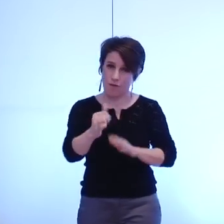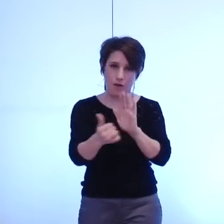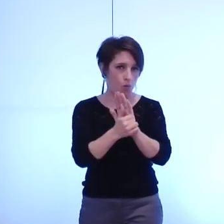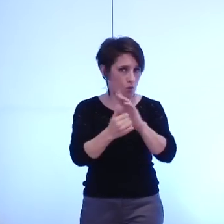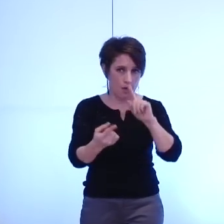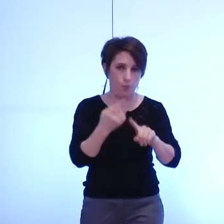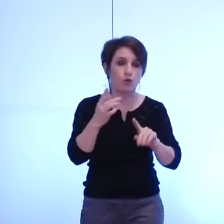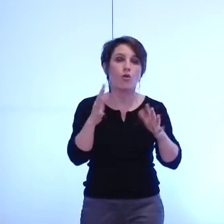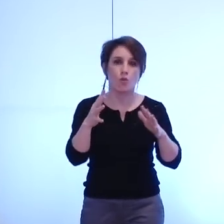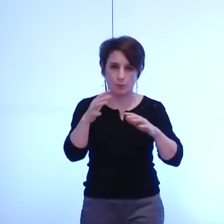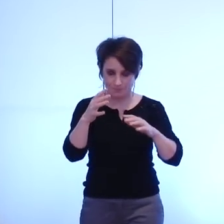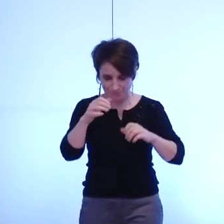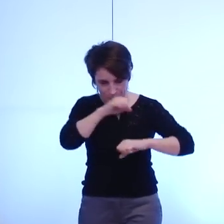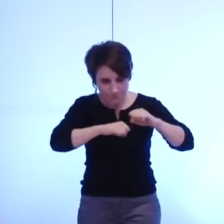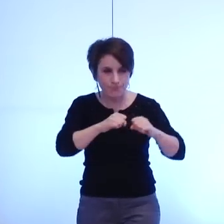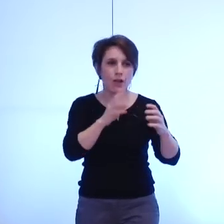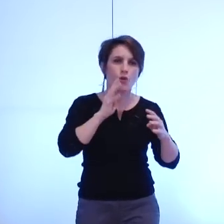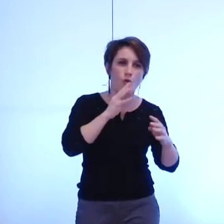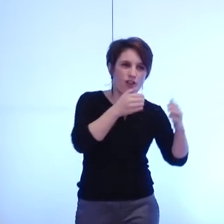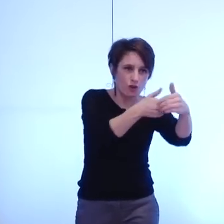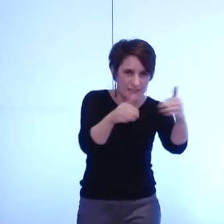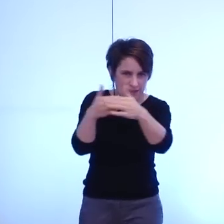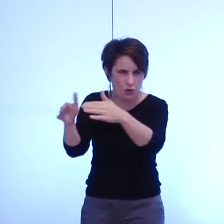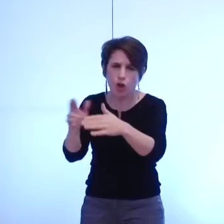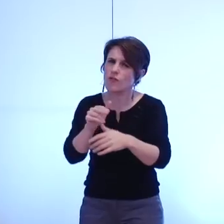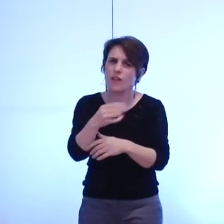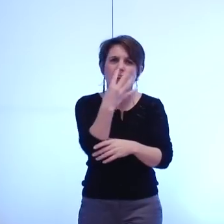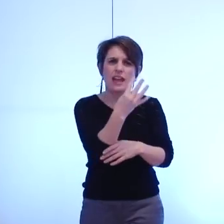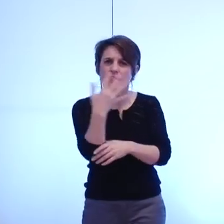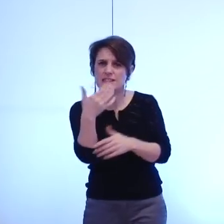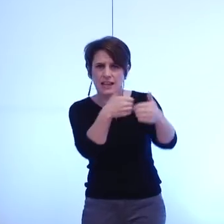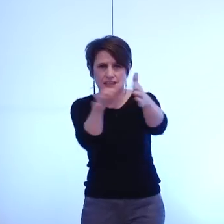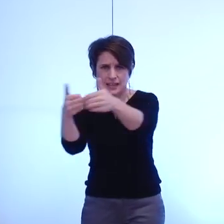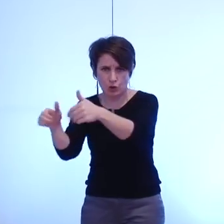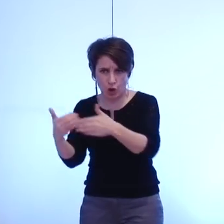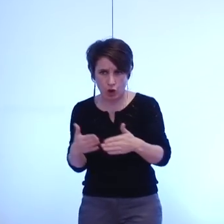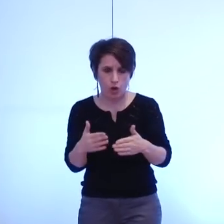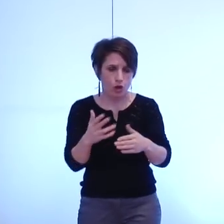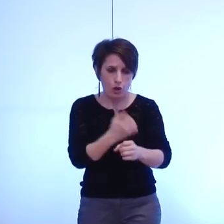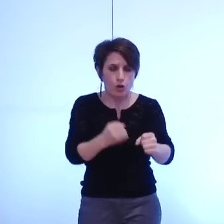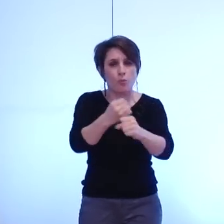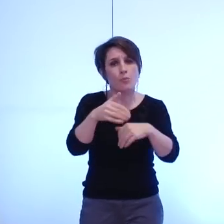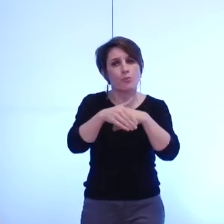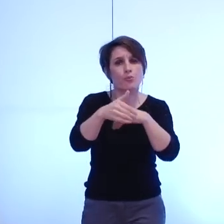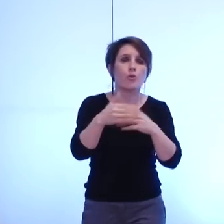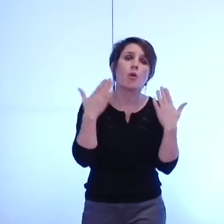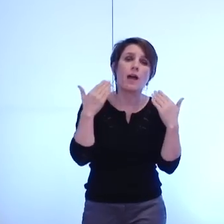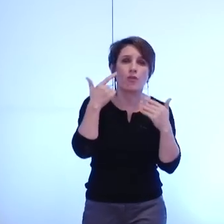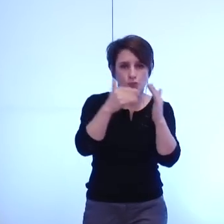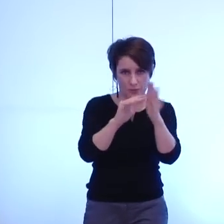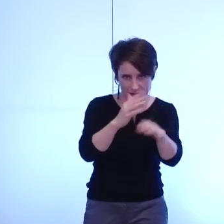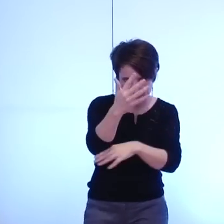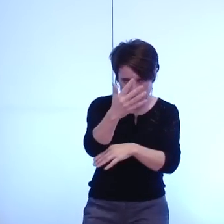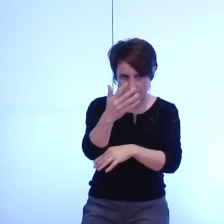conférences de secteur sur les 4 à 5 secteurs que nous mettrons en place et qui se mettront en place début 2015 printemps 2015